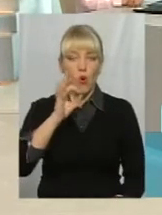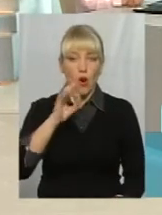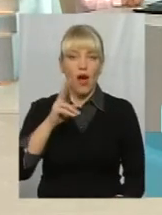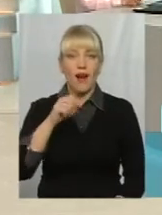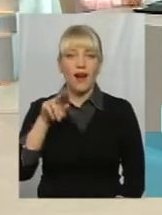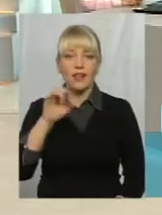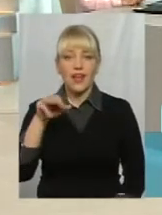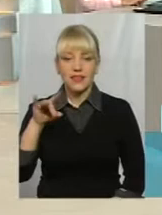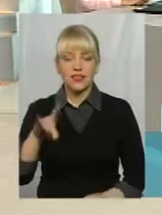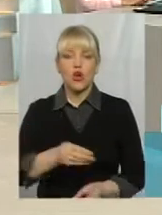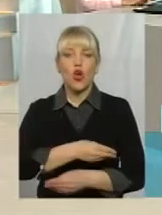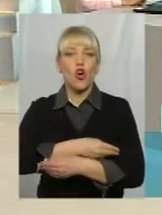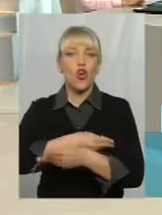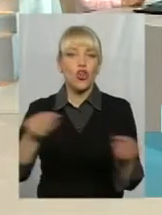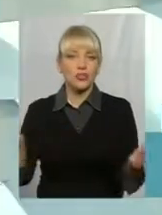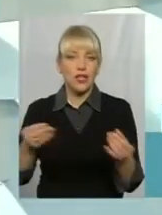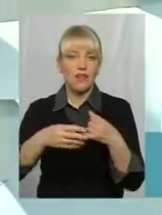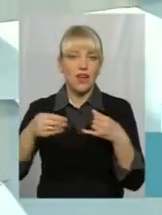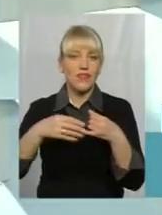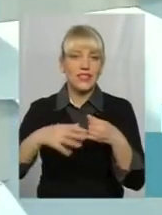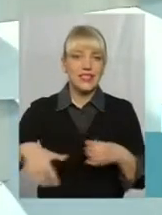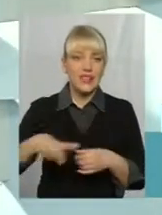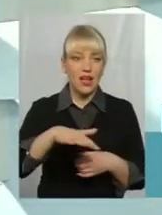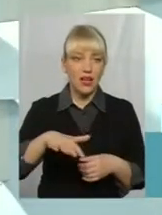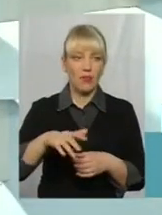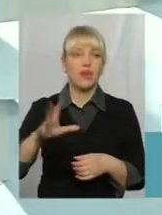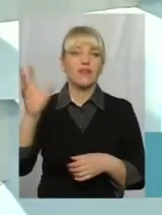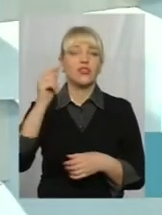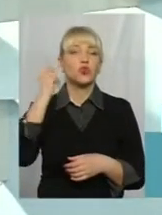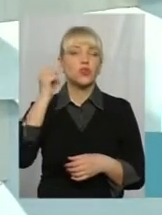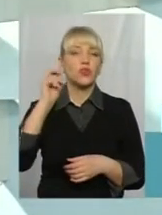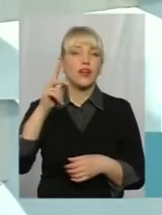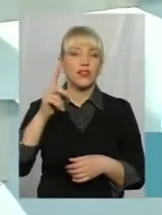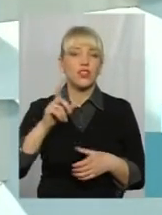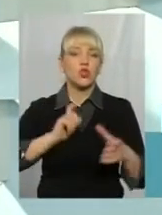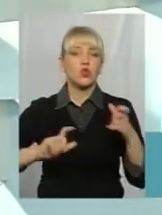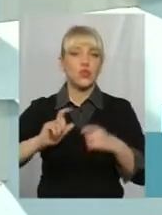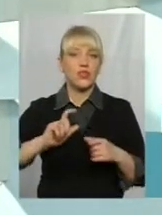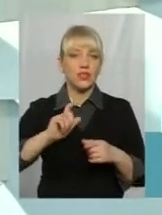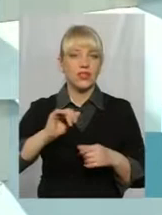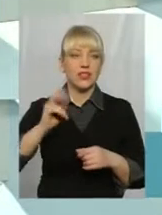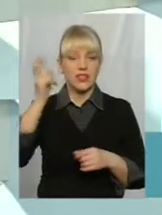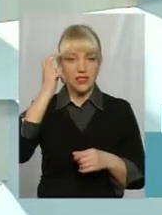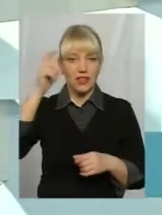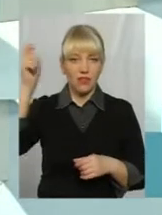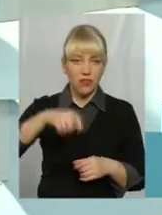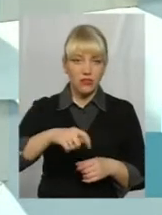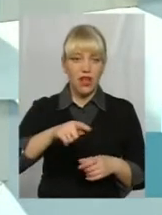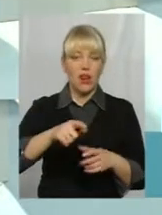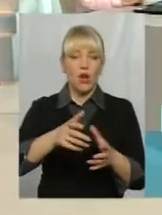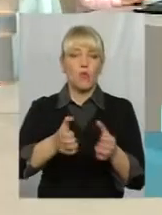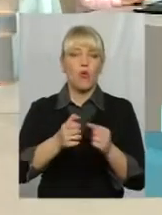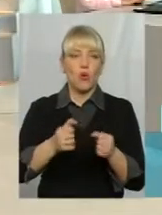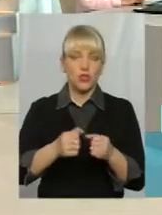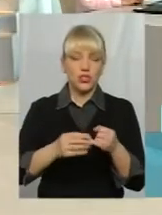пасовище, і всі чули про історії студентів з Києва, які получали землі в Хмельницькій області. У нас всякого було. Сподіваюся,